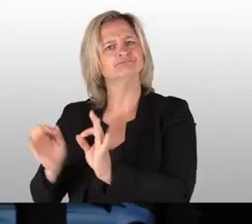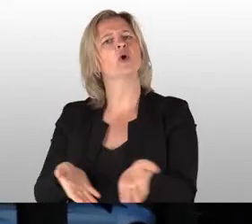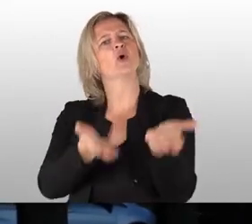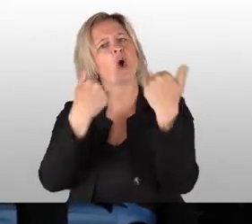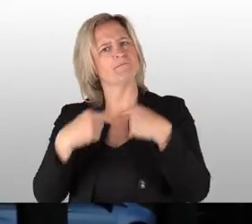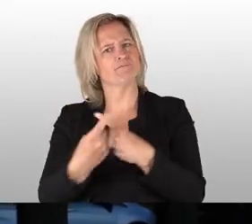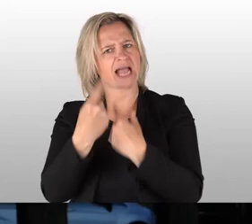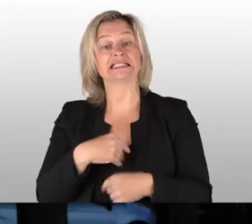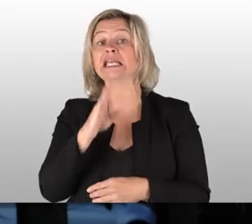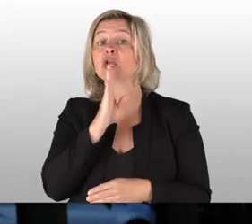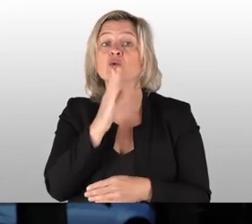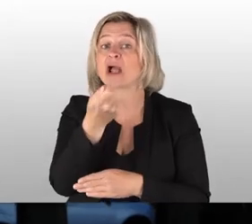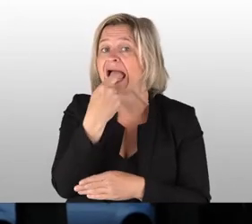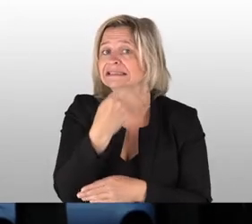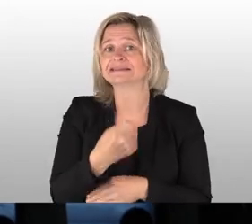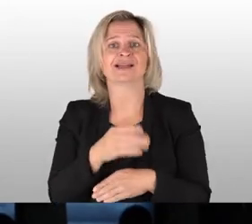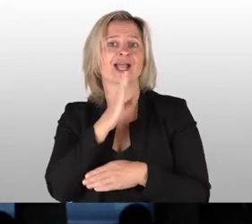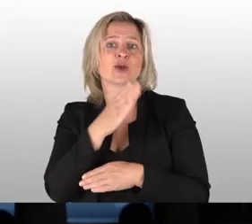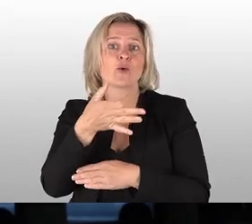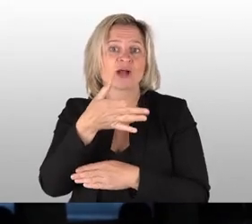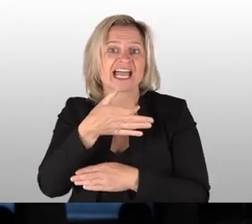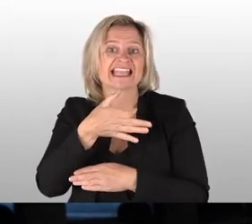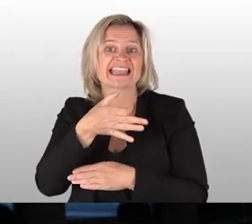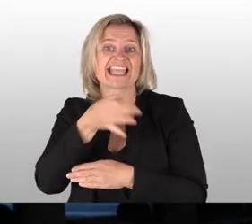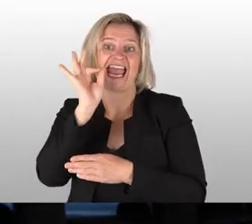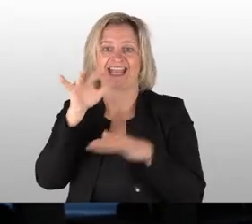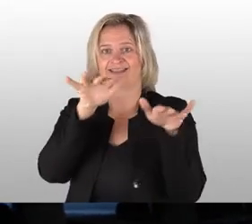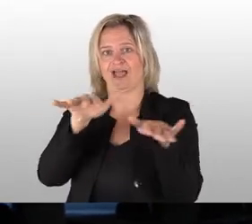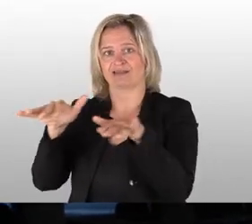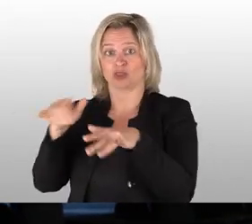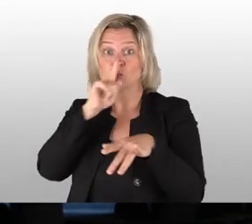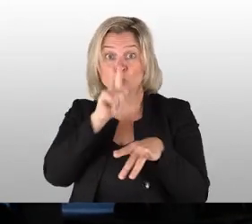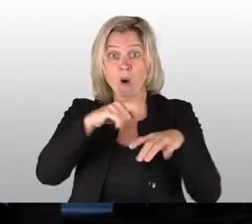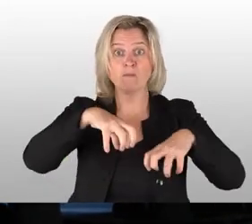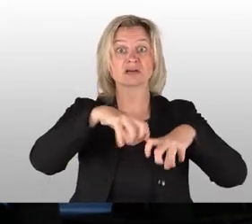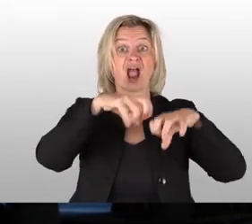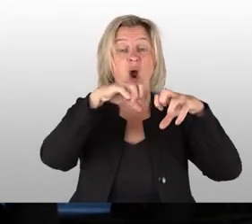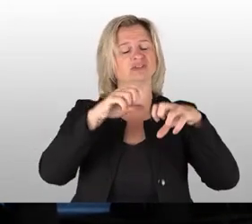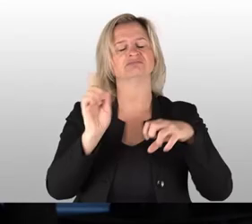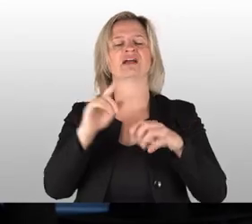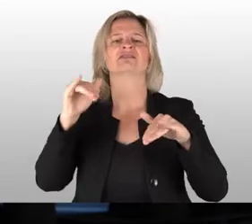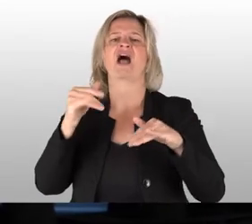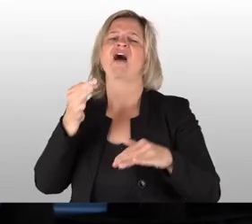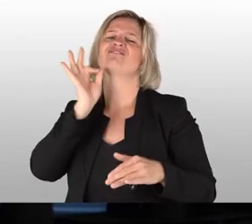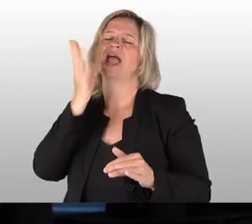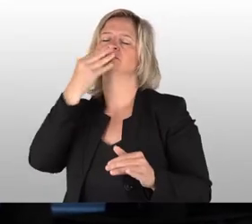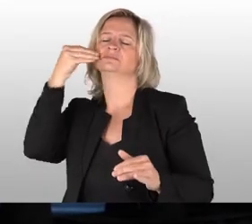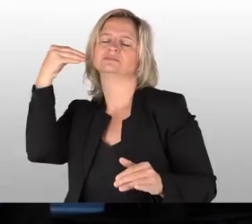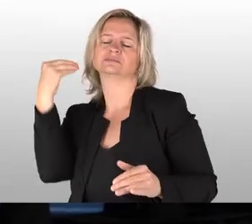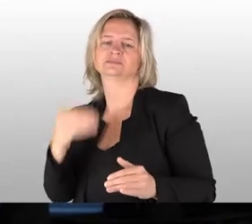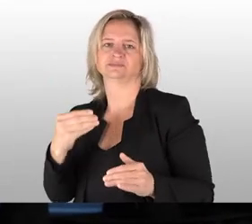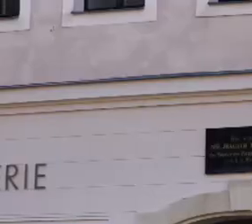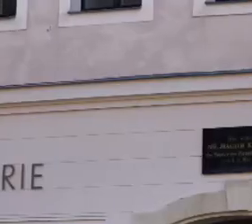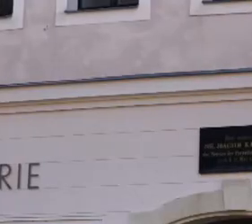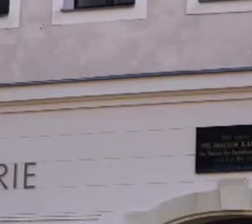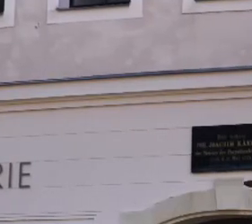trinken. Also kommen Sie ruhig nach Meisten. Es ist immer genug zu essen, da genug zu trinken. Nicht nur Brause, wir haben eben auch leckeren Wein.